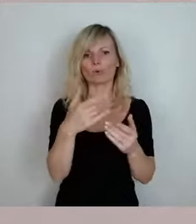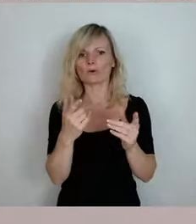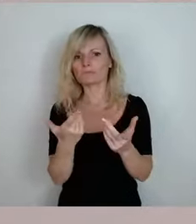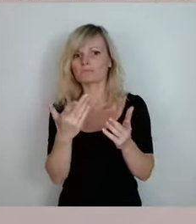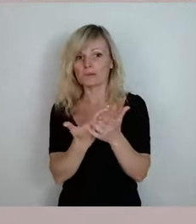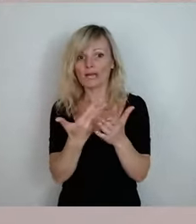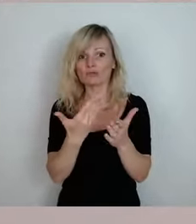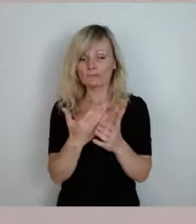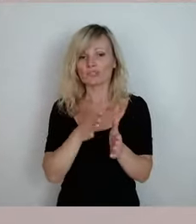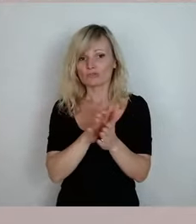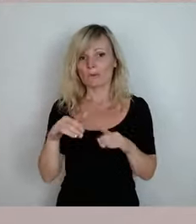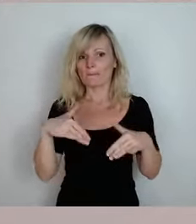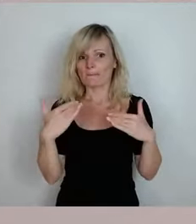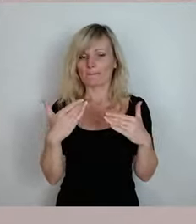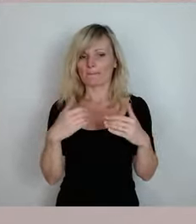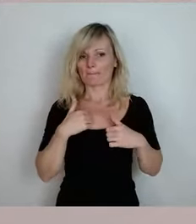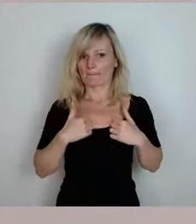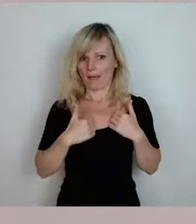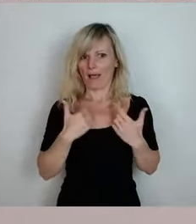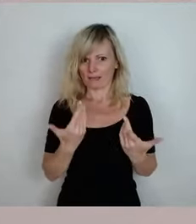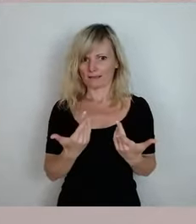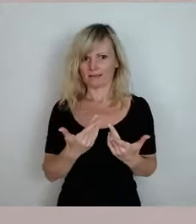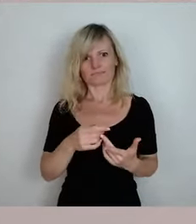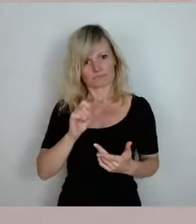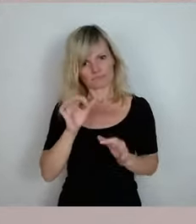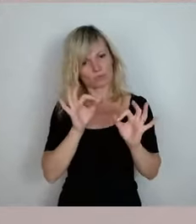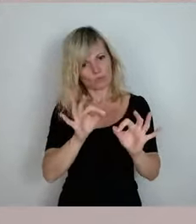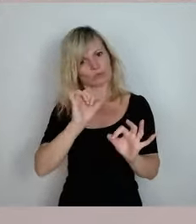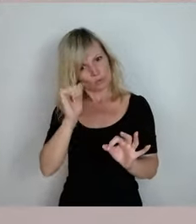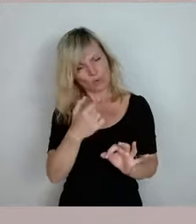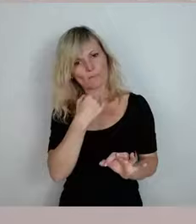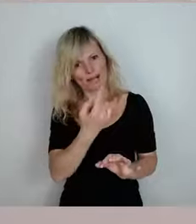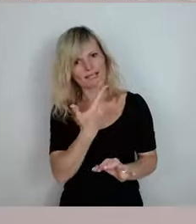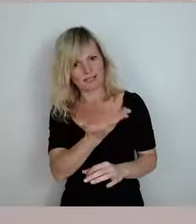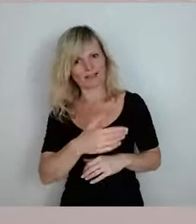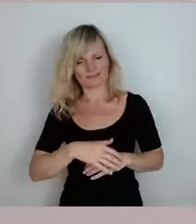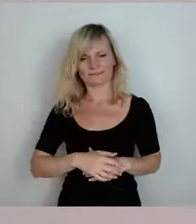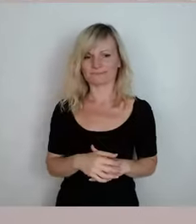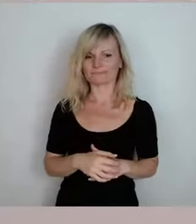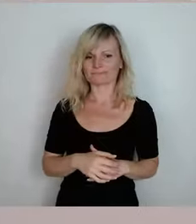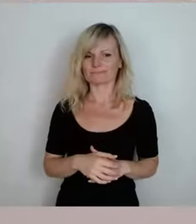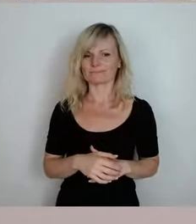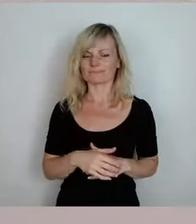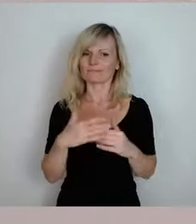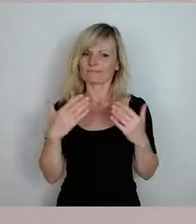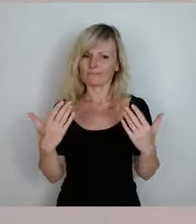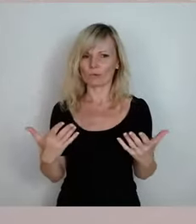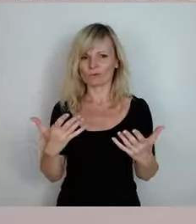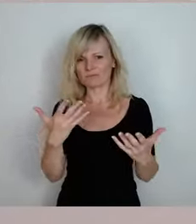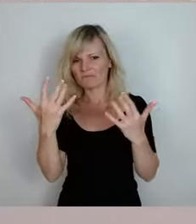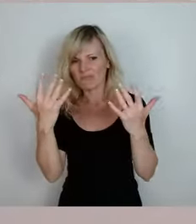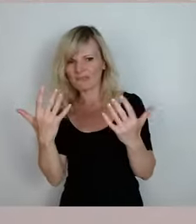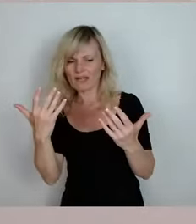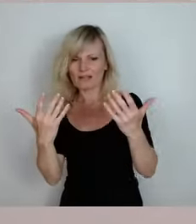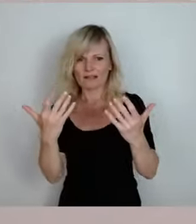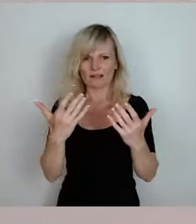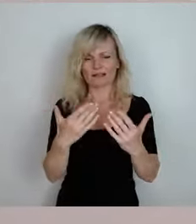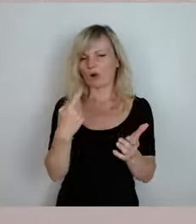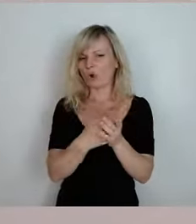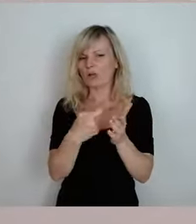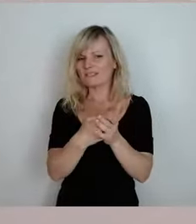erhalten wird. Finde ich absolut legitim, dass Sie es noch mal mitgesagt haben. Und ich glaube, die Größenordnung, ich weiß jetzt nicht, was das Schwimmbad kostet,